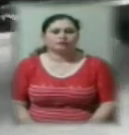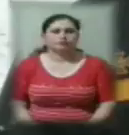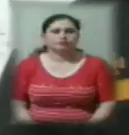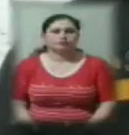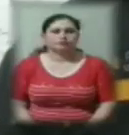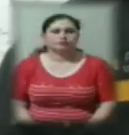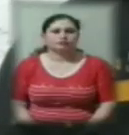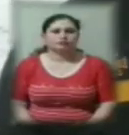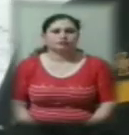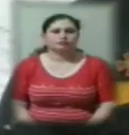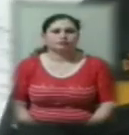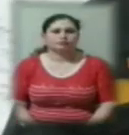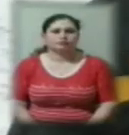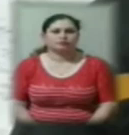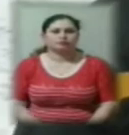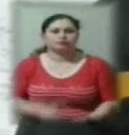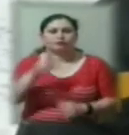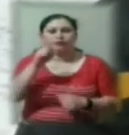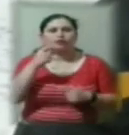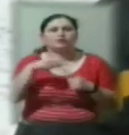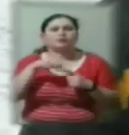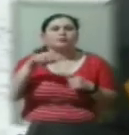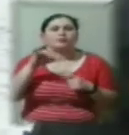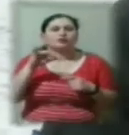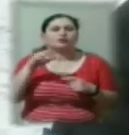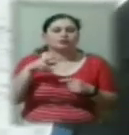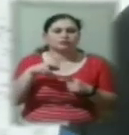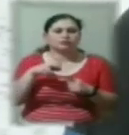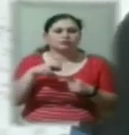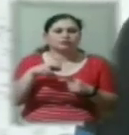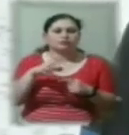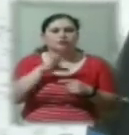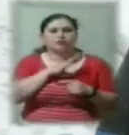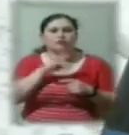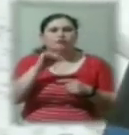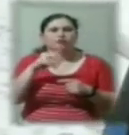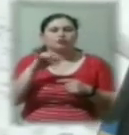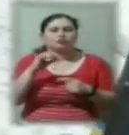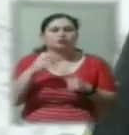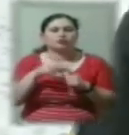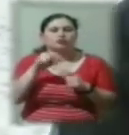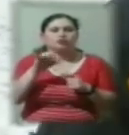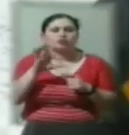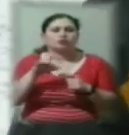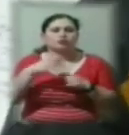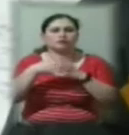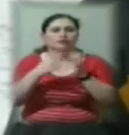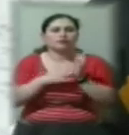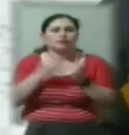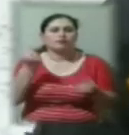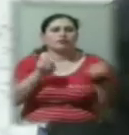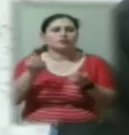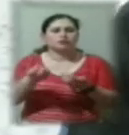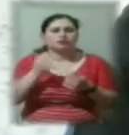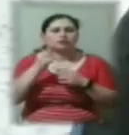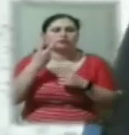За цей період було вилечено з заторів 19 транспортних засобів, них два автобуси,